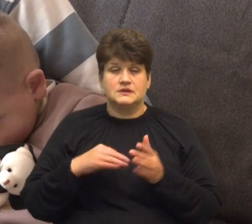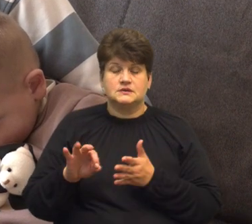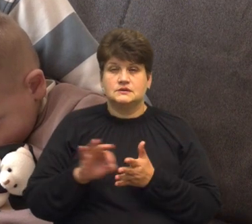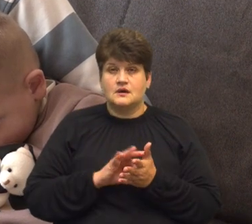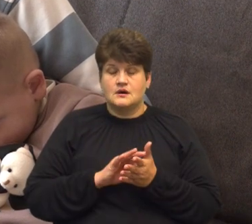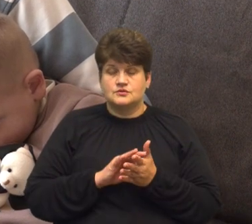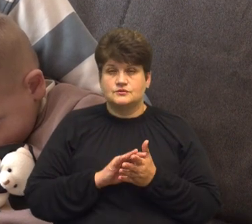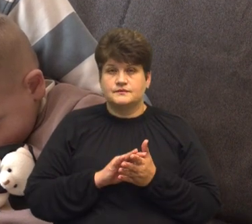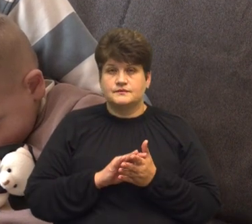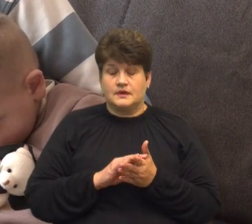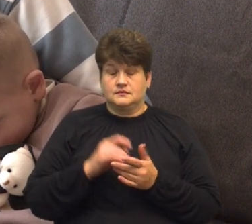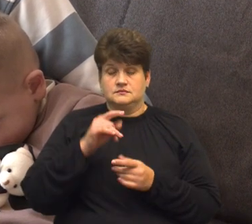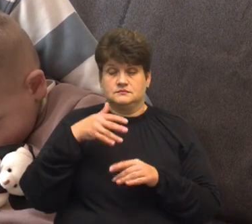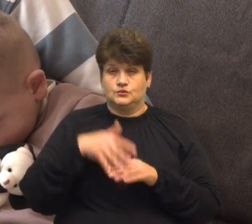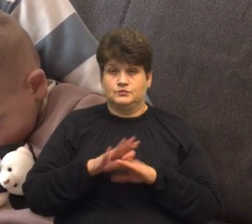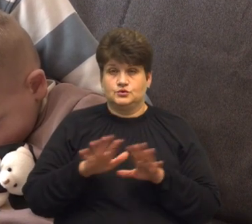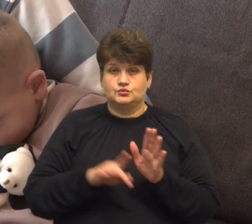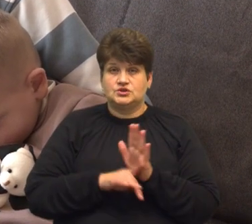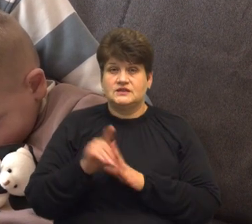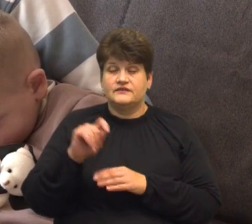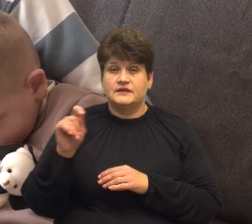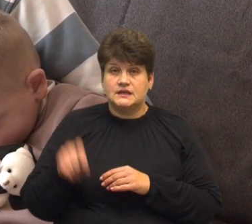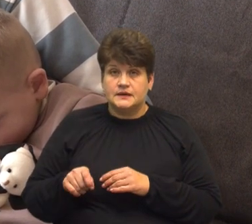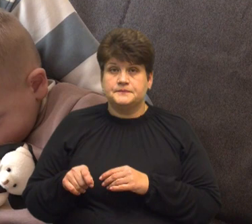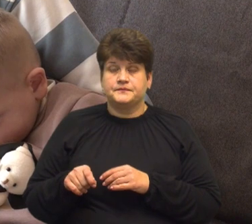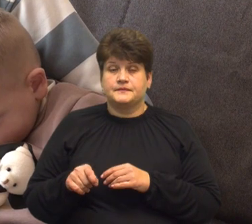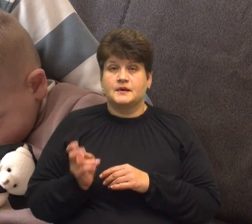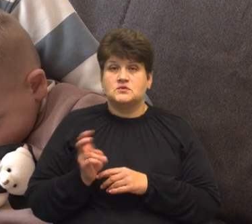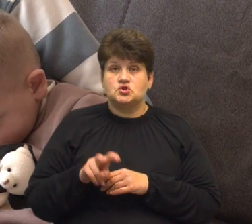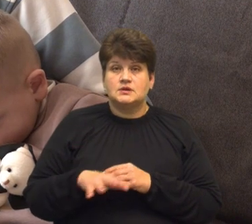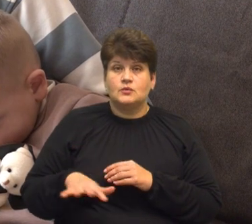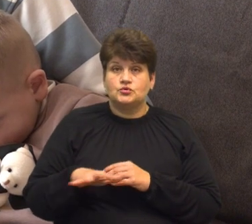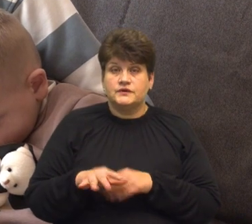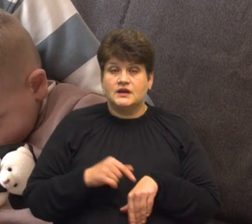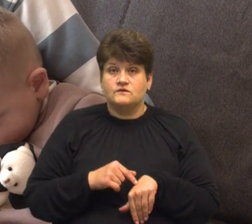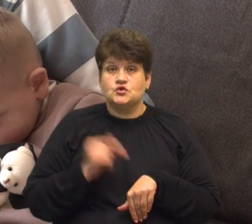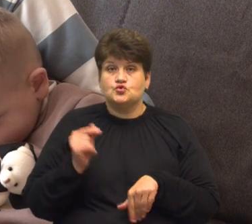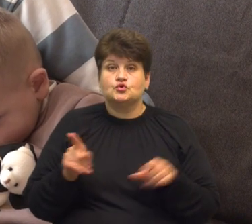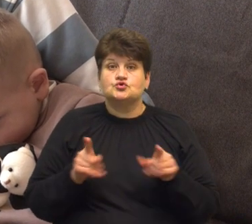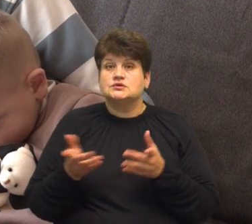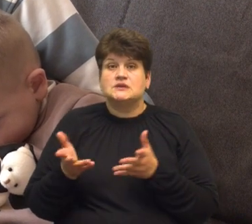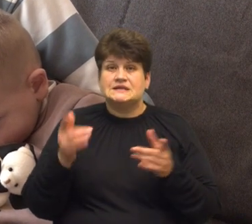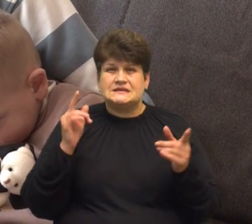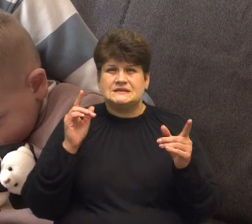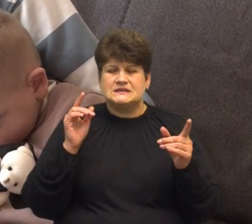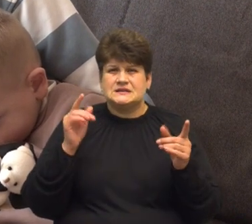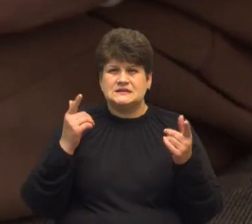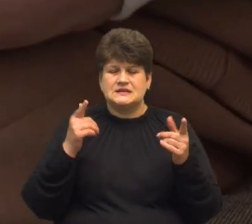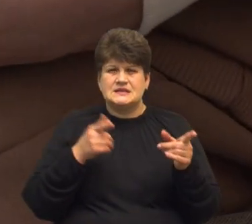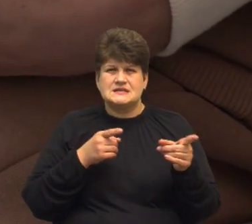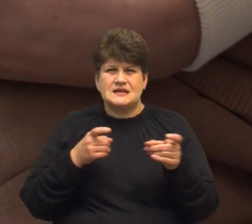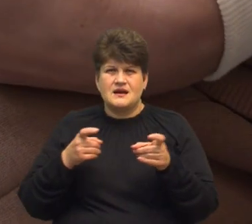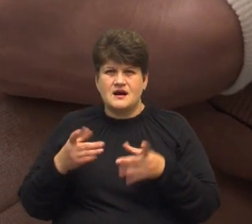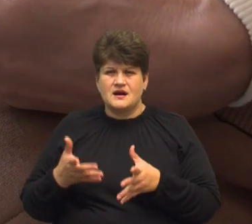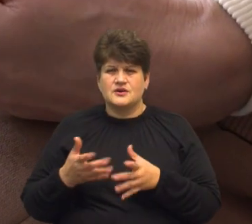повірили, що почалася війна. Вийшли на подвір'я і відчули, що десь щось стріляє. Стріляло і гепало дуже сильно.